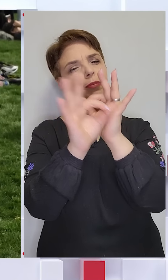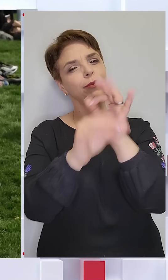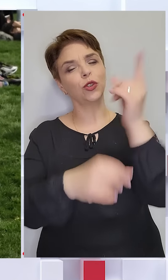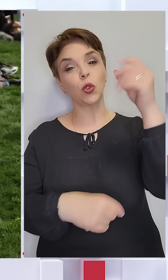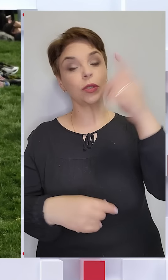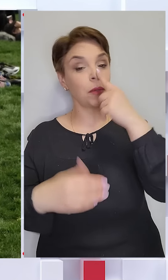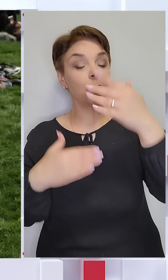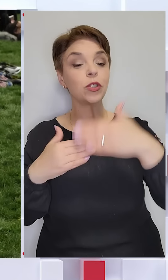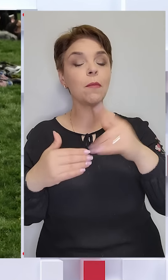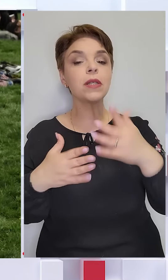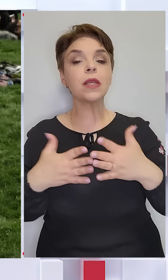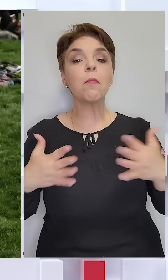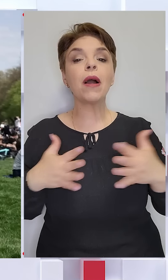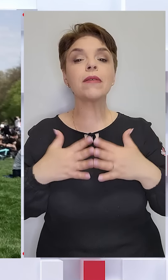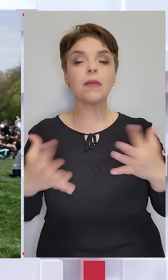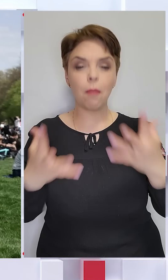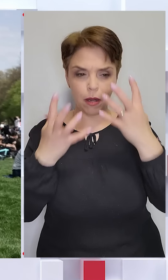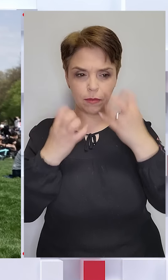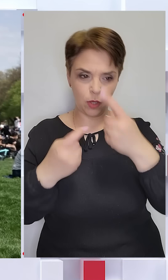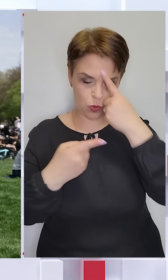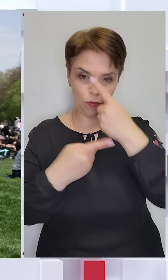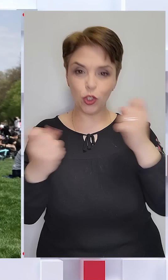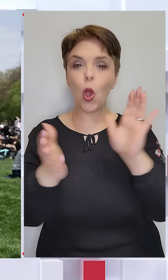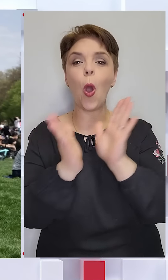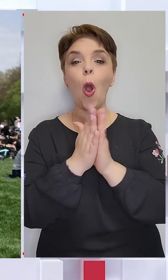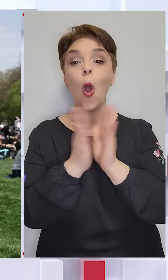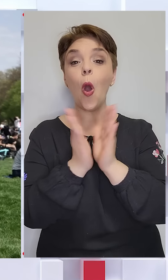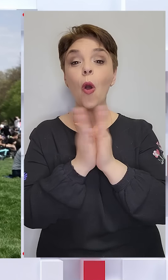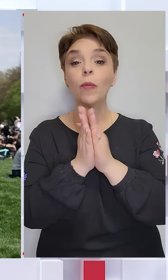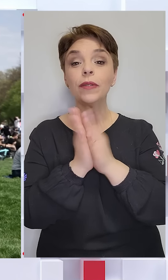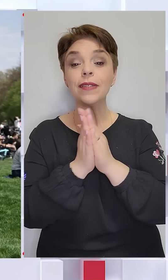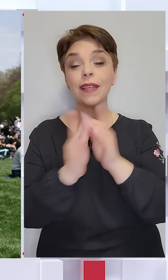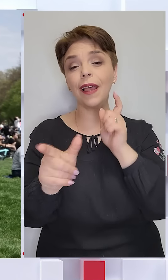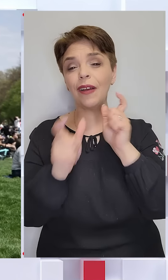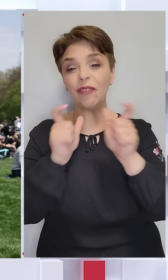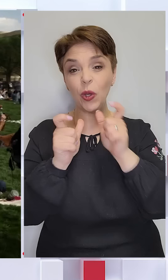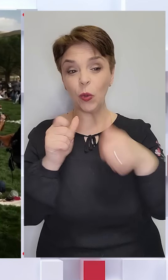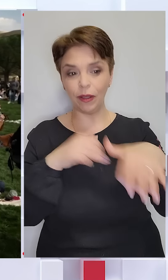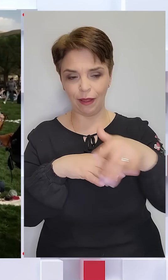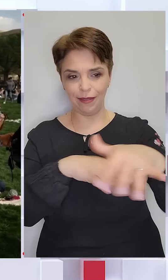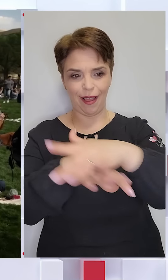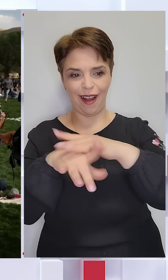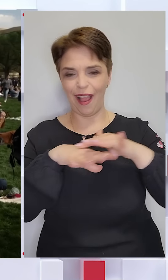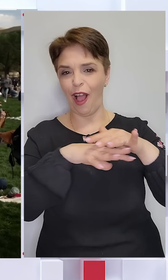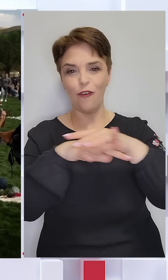наближення максимальної фази сповіщають облески і вигуки над галявиною.